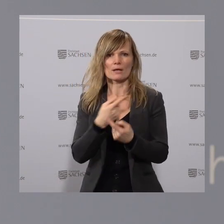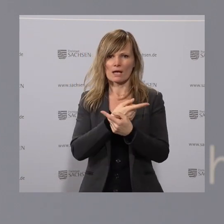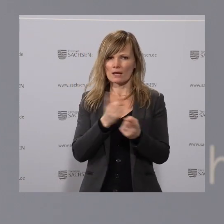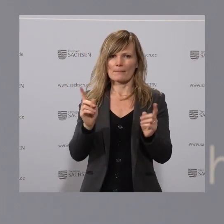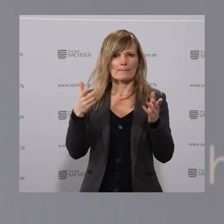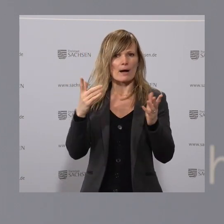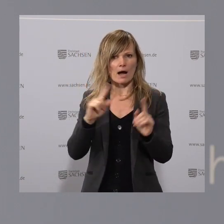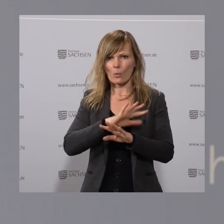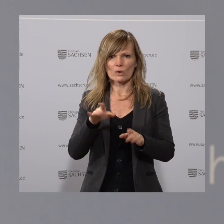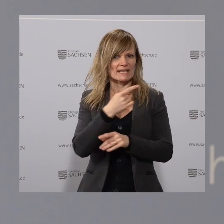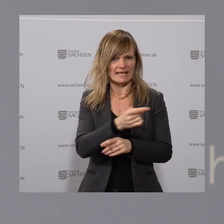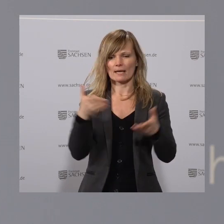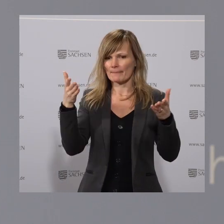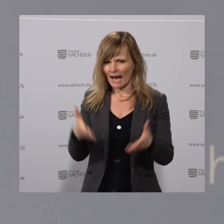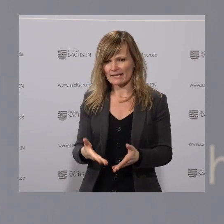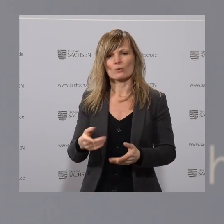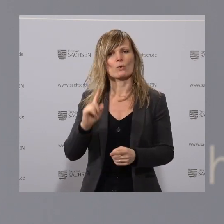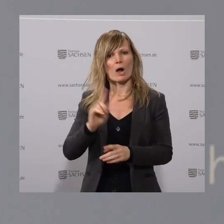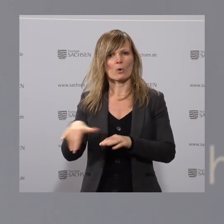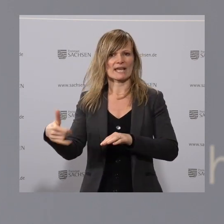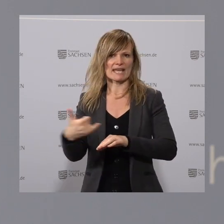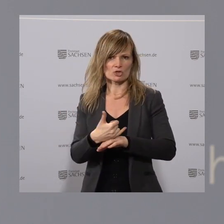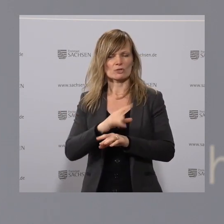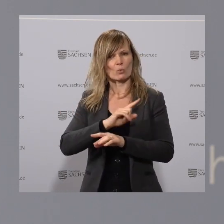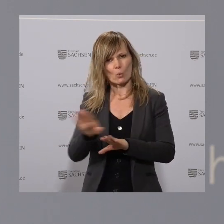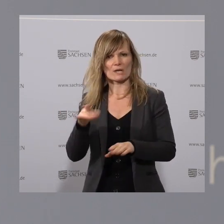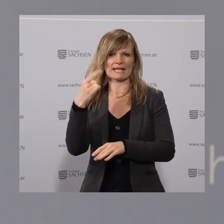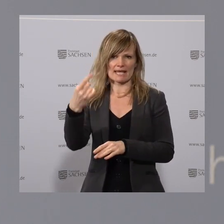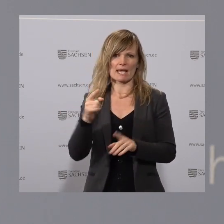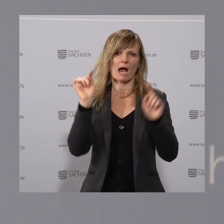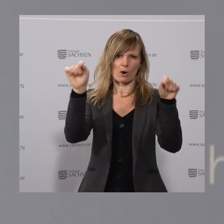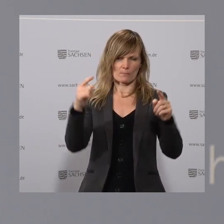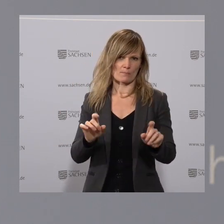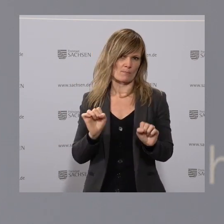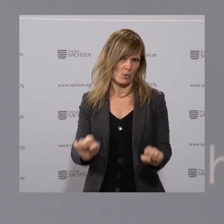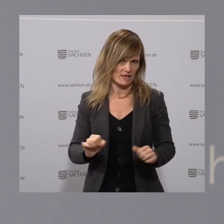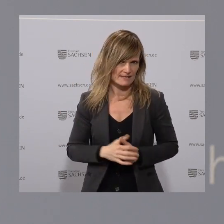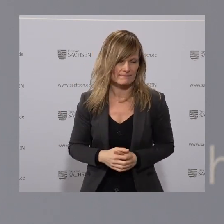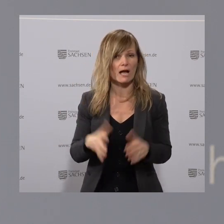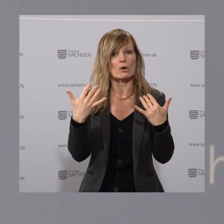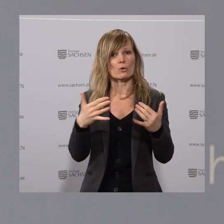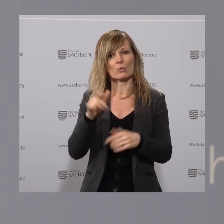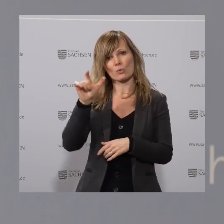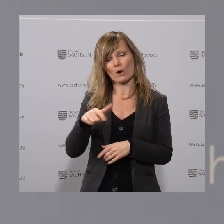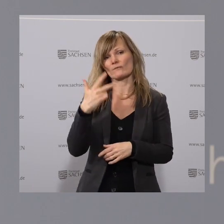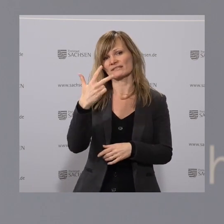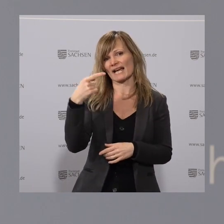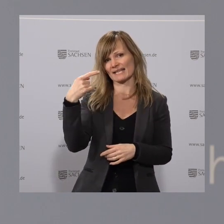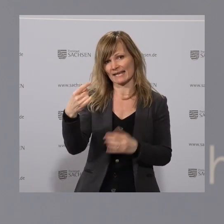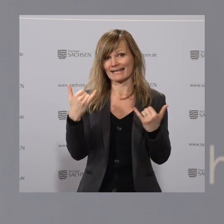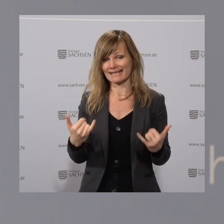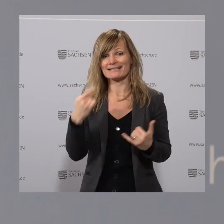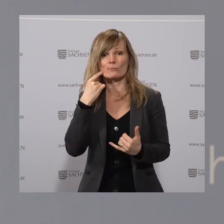Beerdigungen und ebenfalls ohne G alle Eheschließungen im Außenbereich stattfinden können. Lockerungen auf 3G haben wir